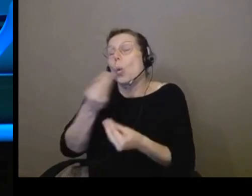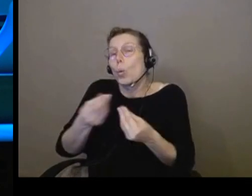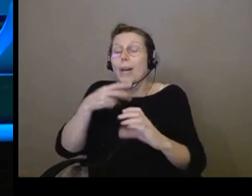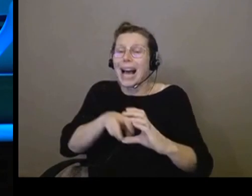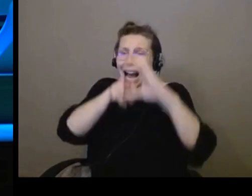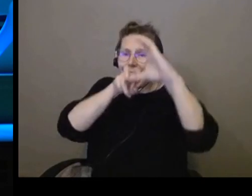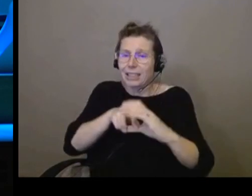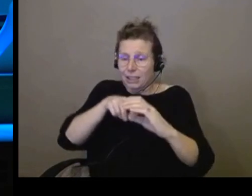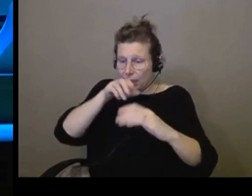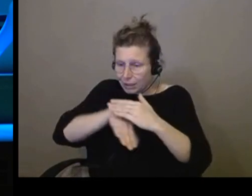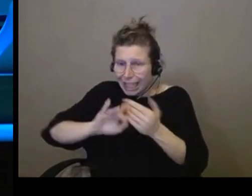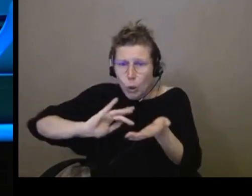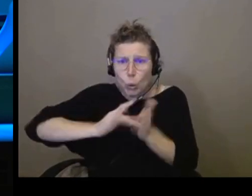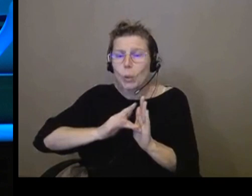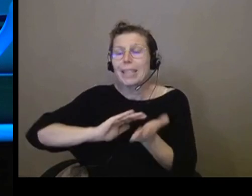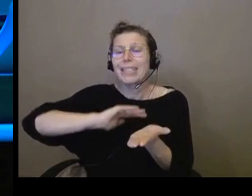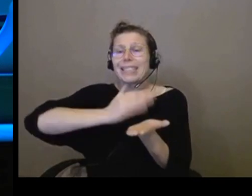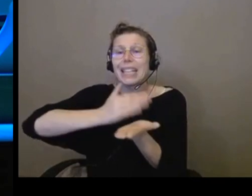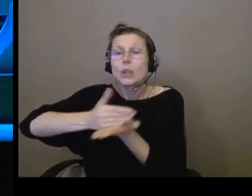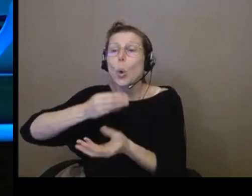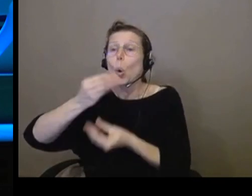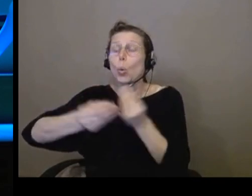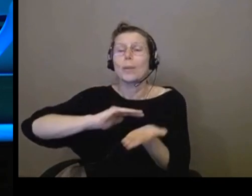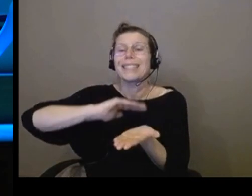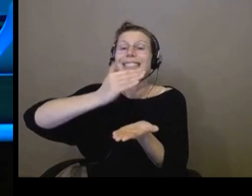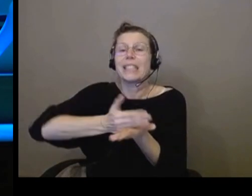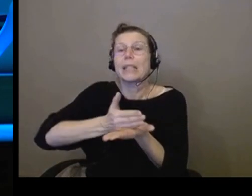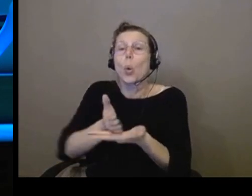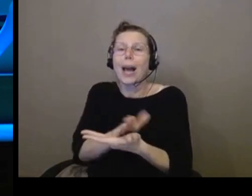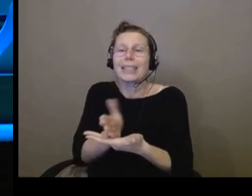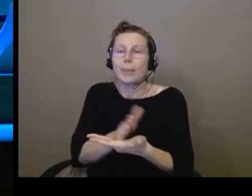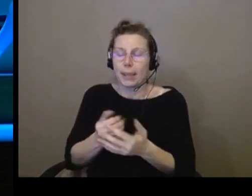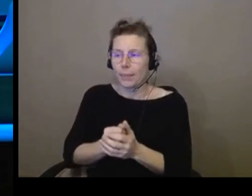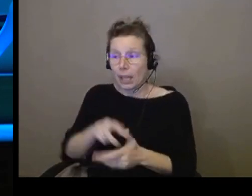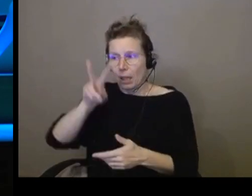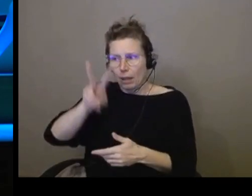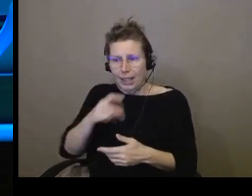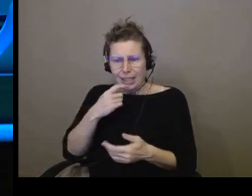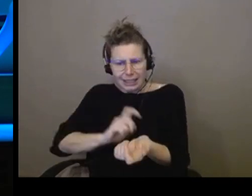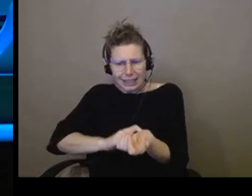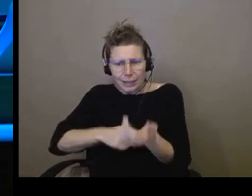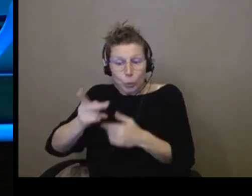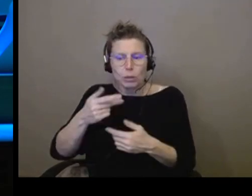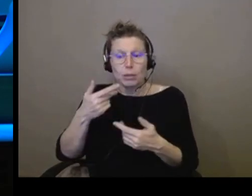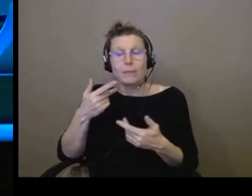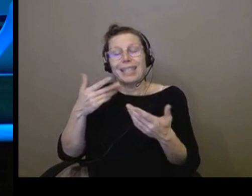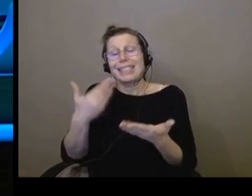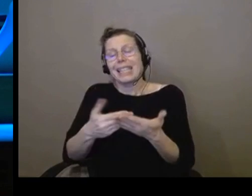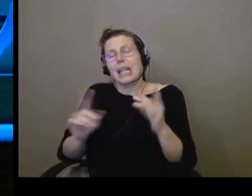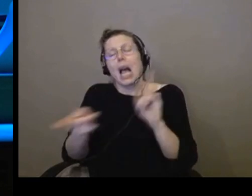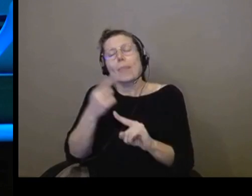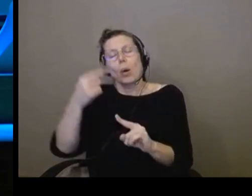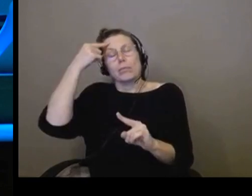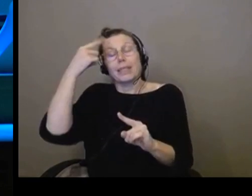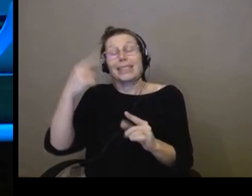intermédiaires. Le sujet le plus stressant, je trouve que'est intéressant d'avoir ça en tête dans le métro, c'est le sujet de l'incendie. Il y a eu, au début du métro,